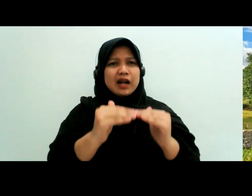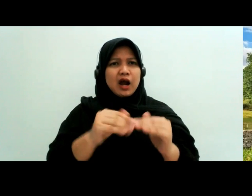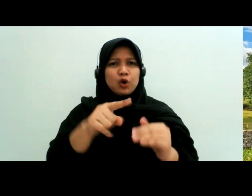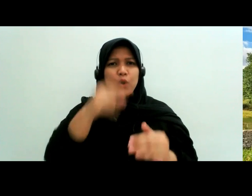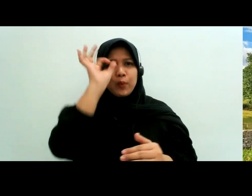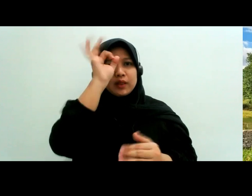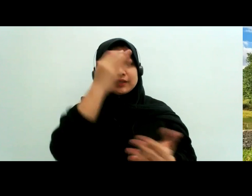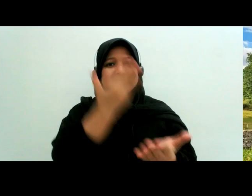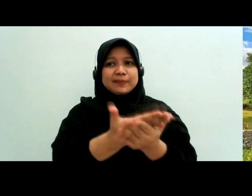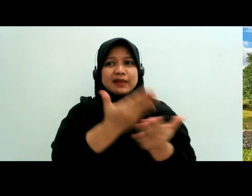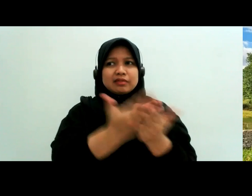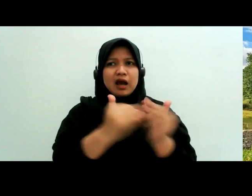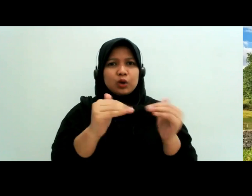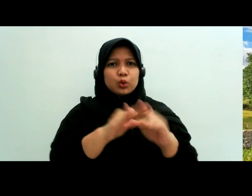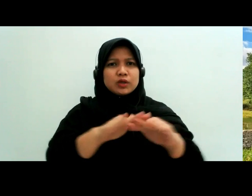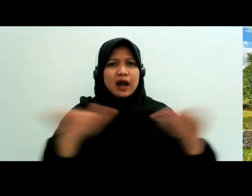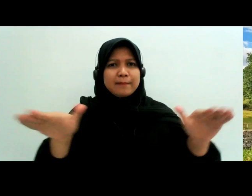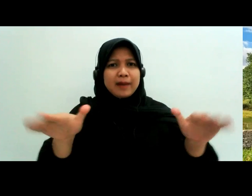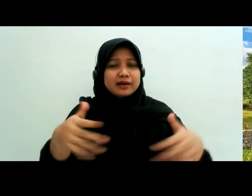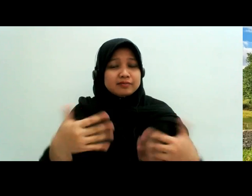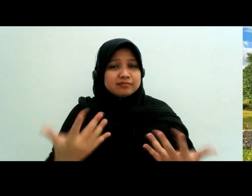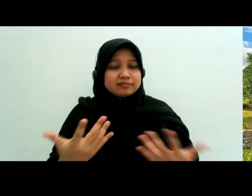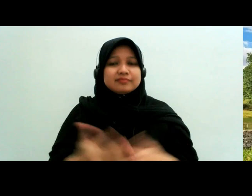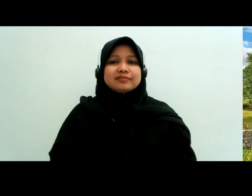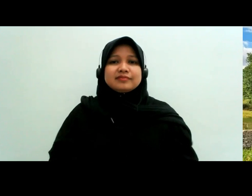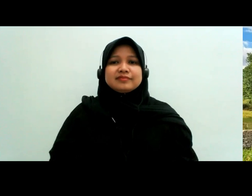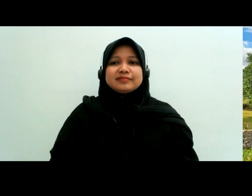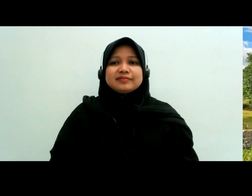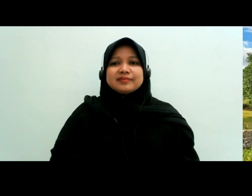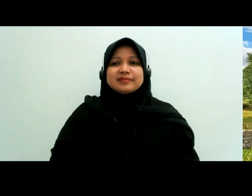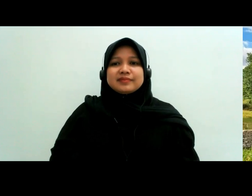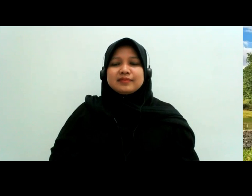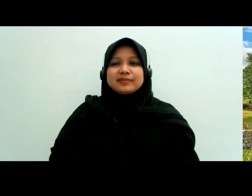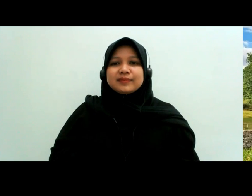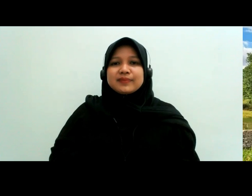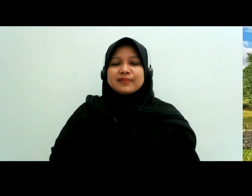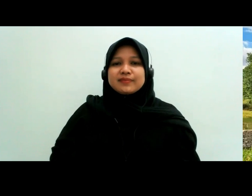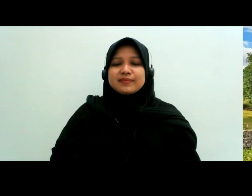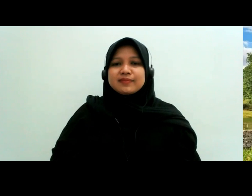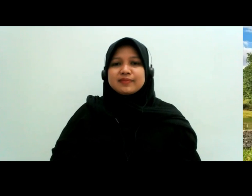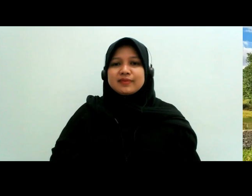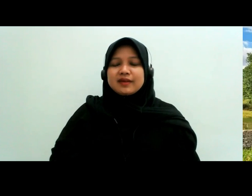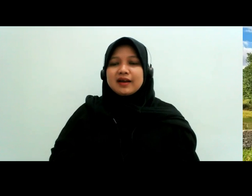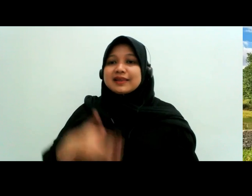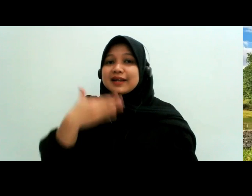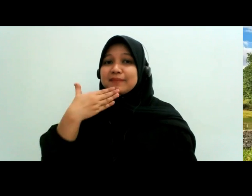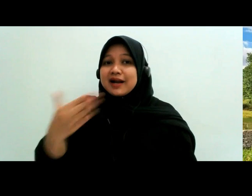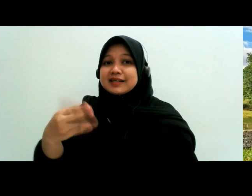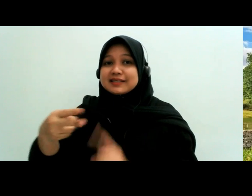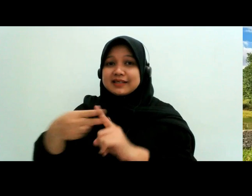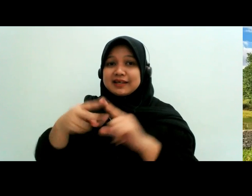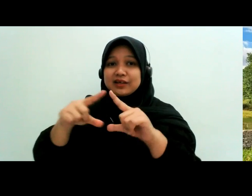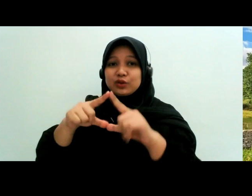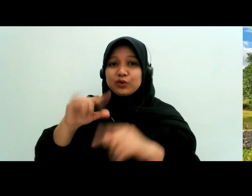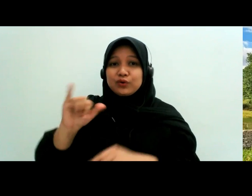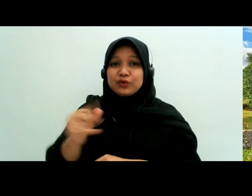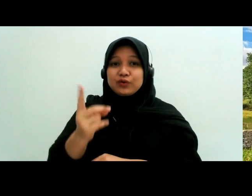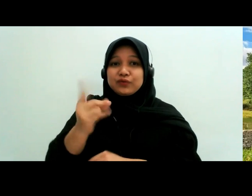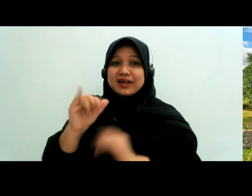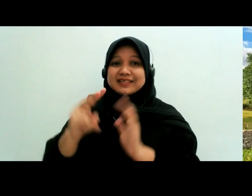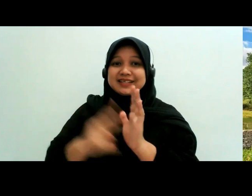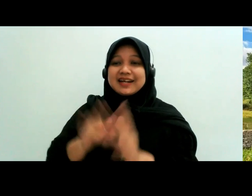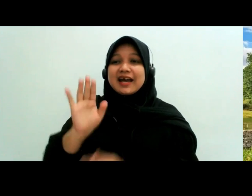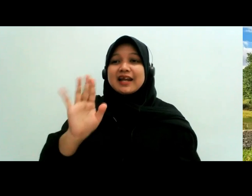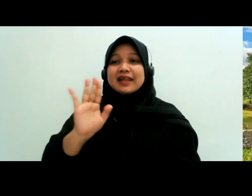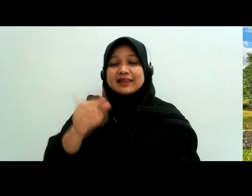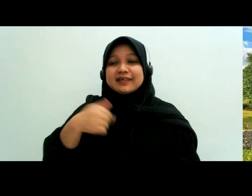menurutnya Mbak makasih Mbak makasih Mas Fajrin ya ya nanti saya respon